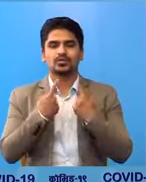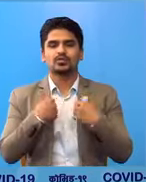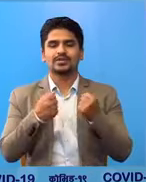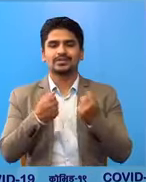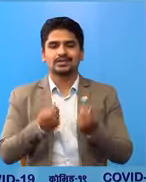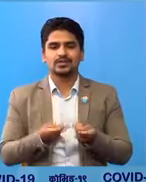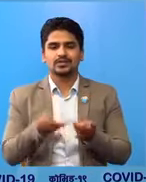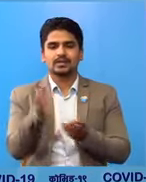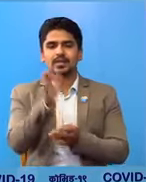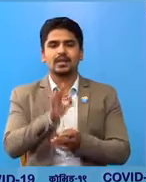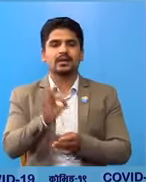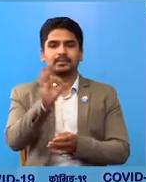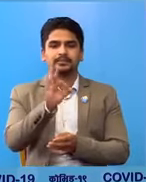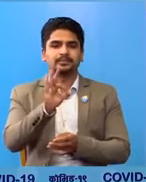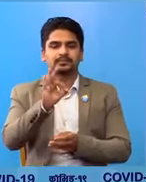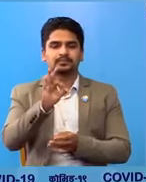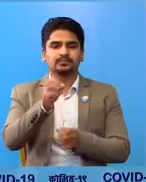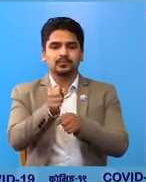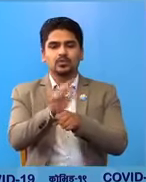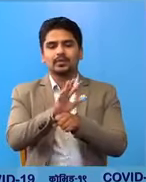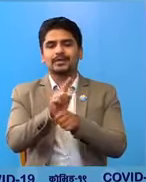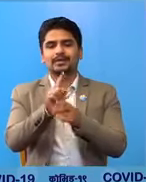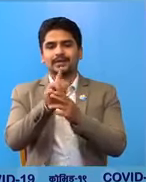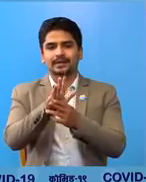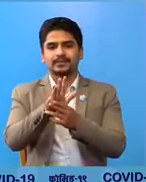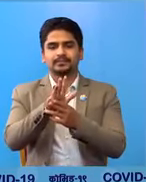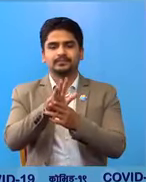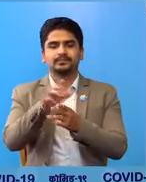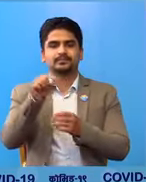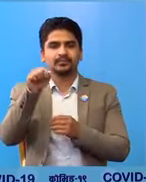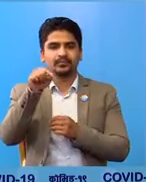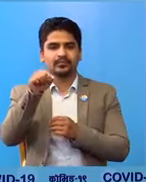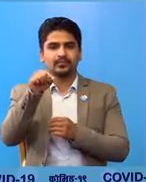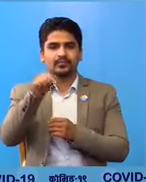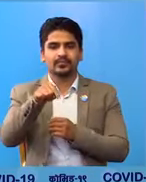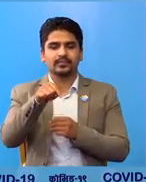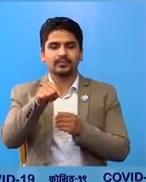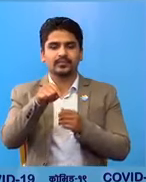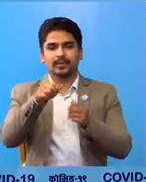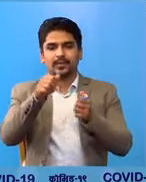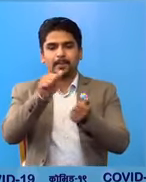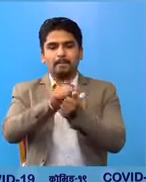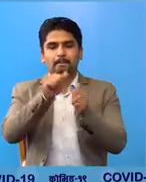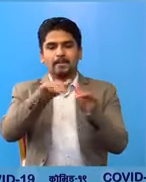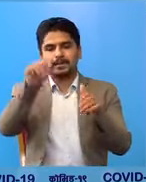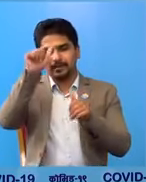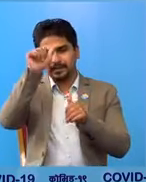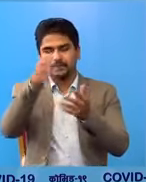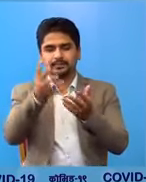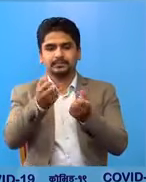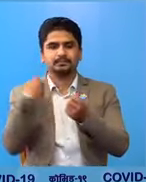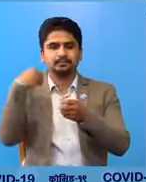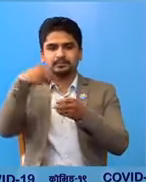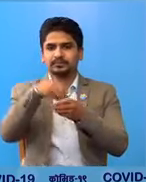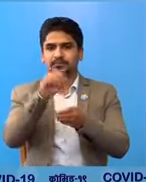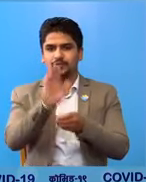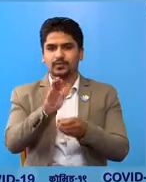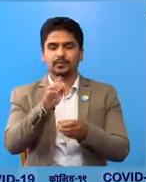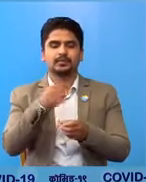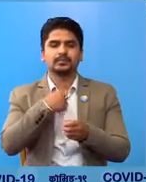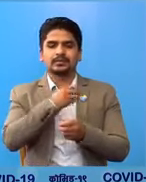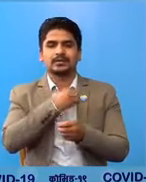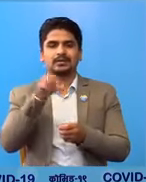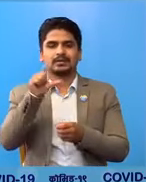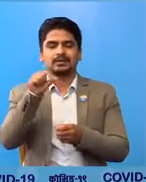अधा जन संख्या मंत्रा लेको COVID-19 को आजको प्रेस ब्रीफिंग लिये र मया उपस्तित वहेको छो मधाक्टर